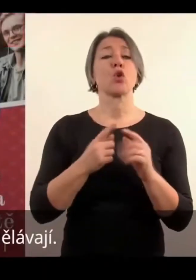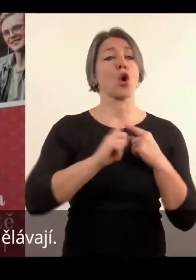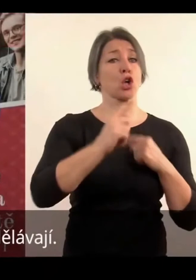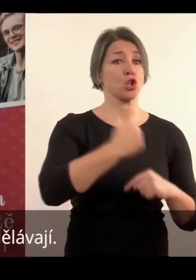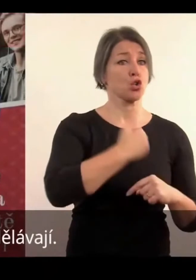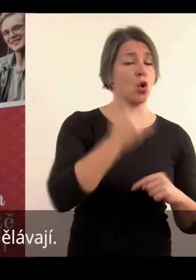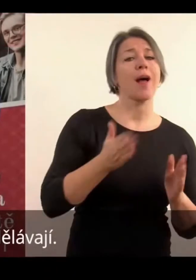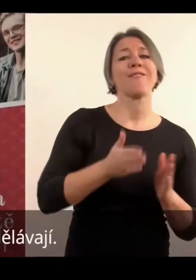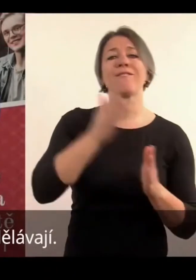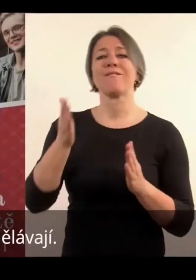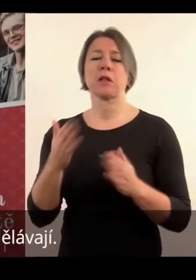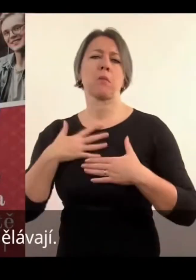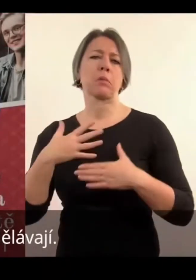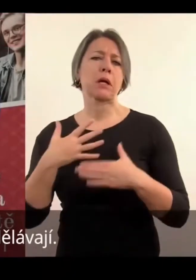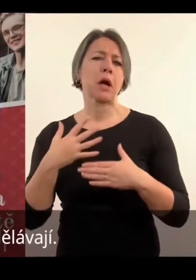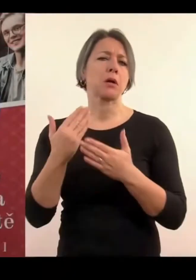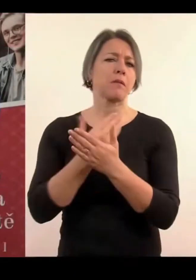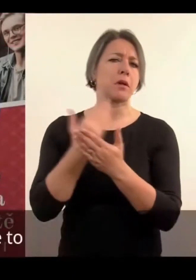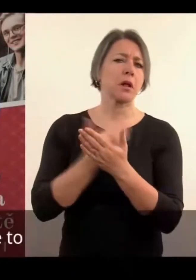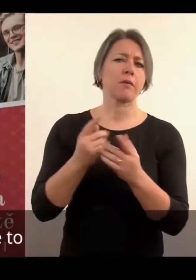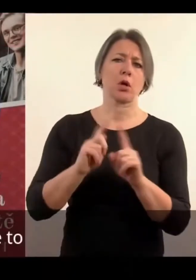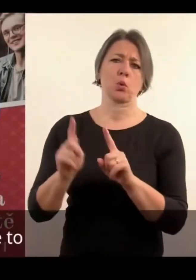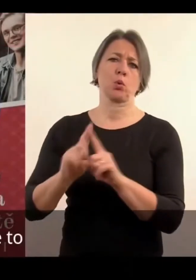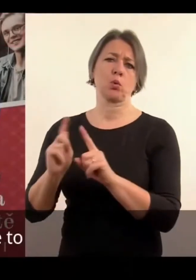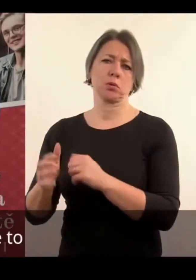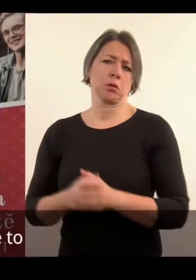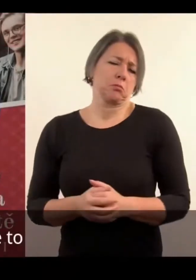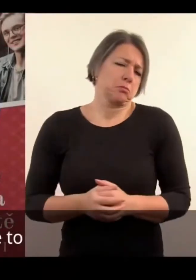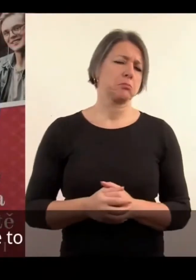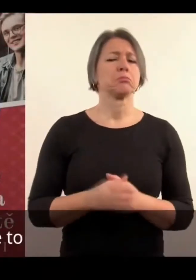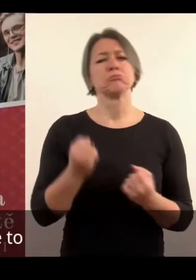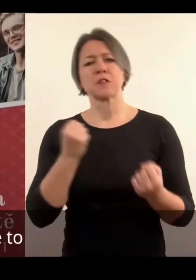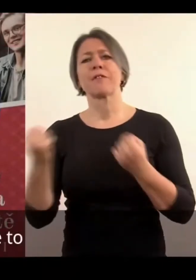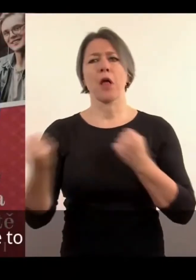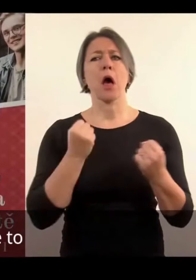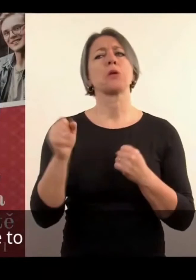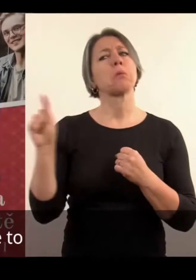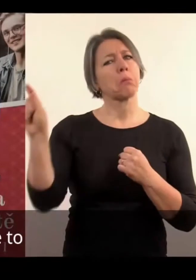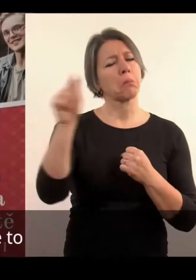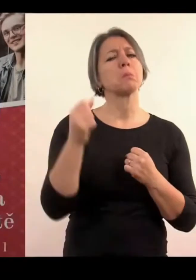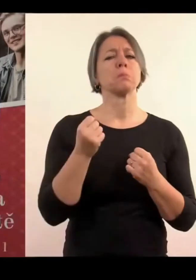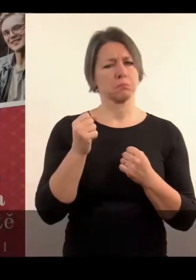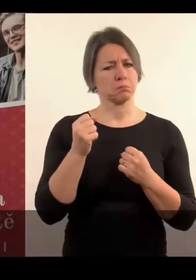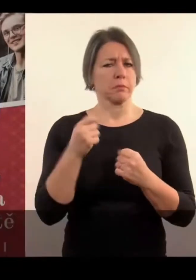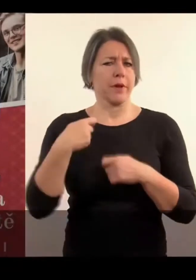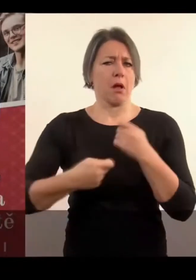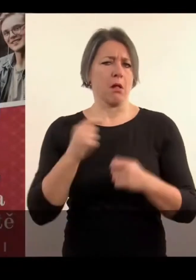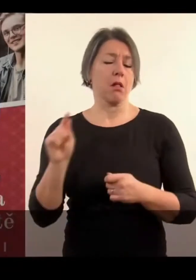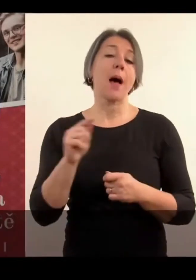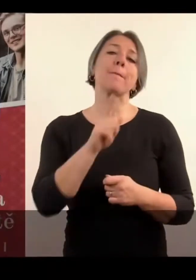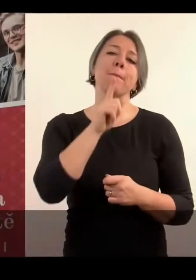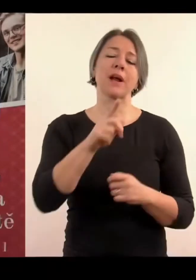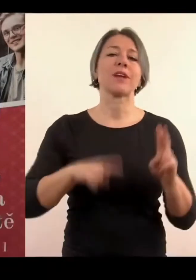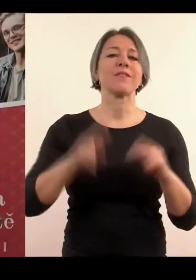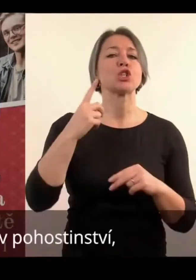přivydělávají, jsou na brigádách a dá se to nějak jako spoub, co viem. Je